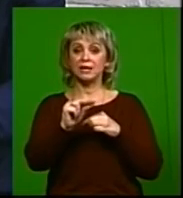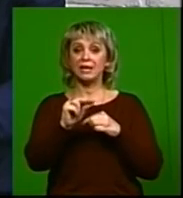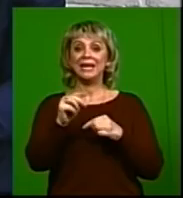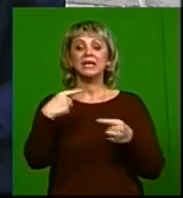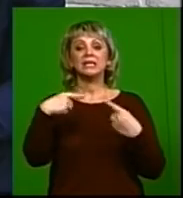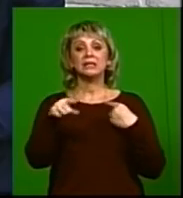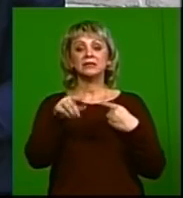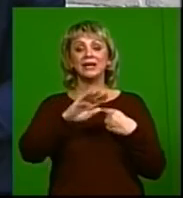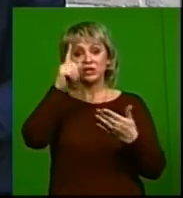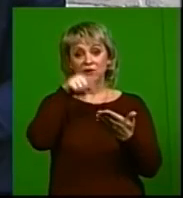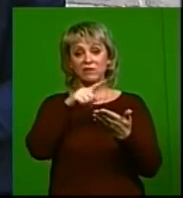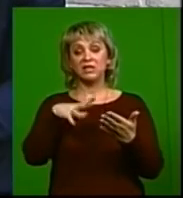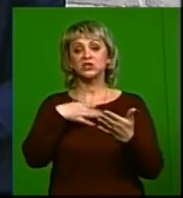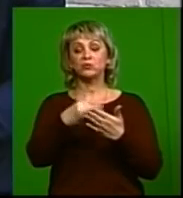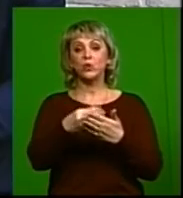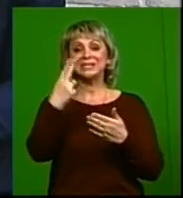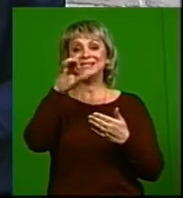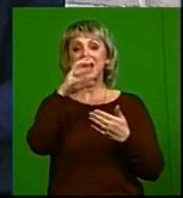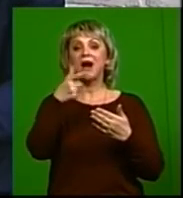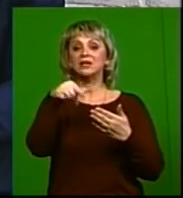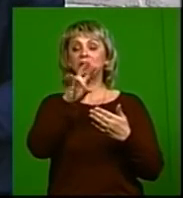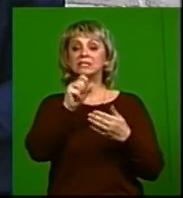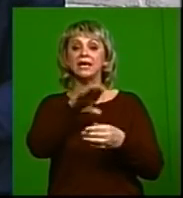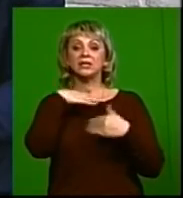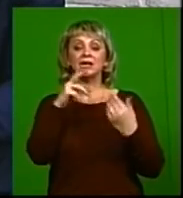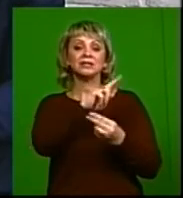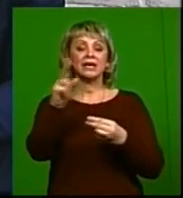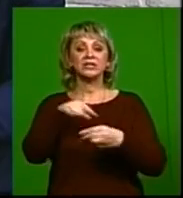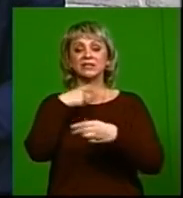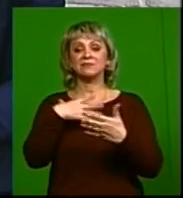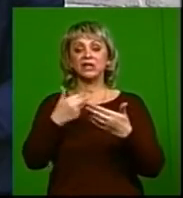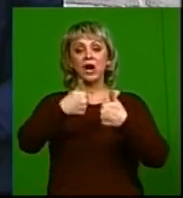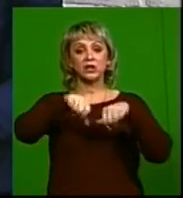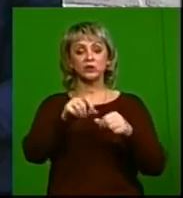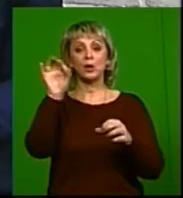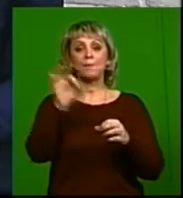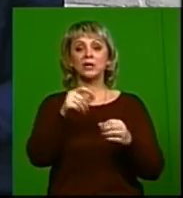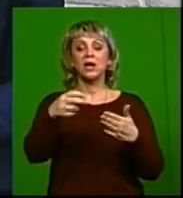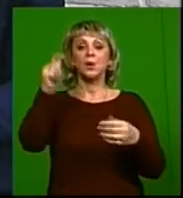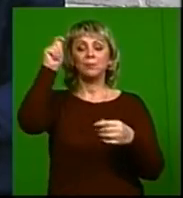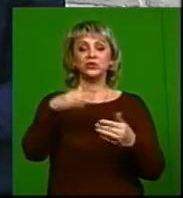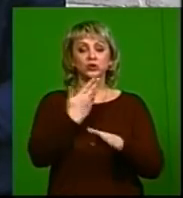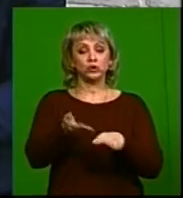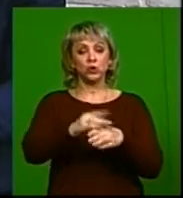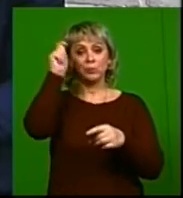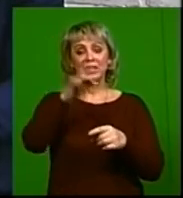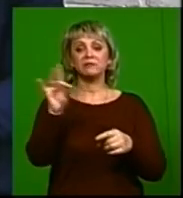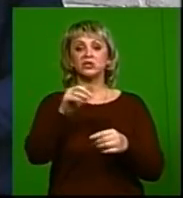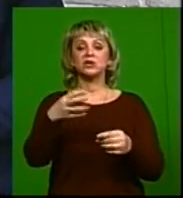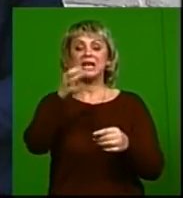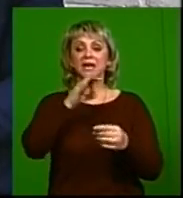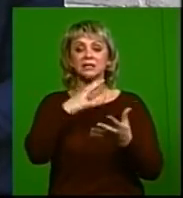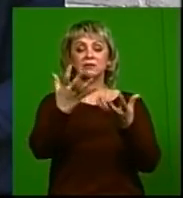иногда не верят в свой диагноз, не хотят. В силу каких-то организационных моментов тяжело в Ростов приехать вовремя, получить лекарства,